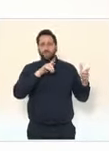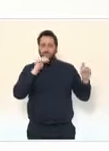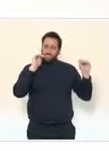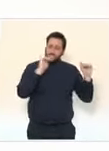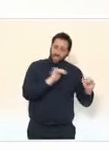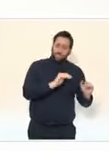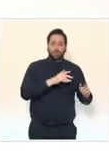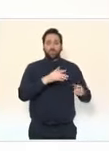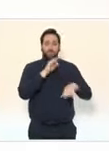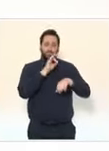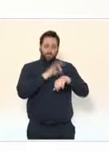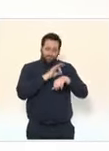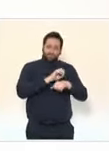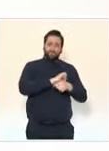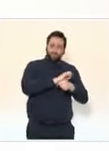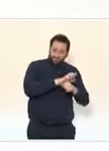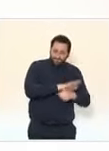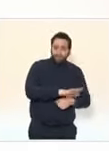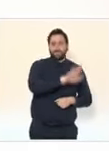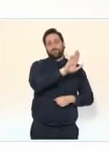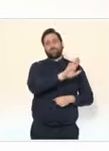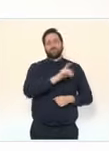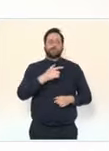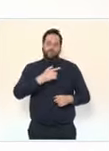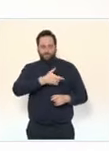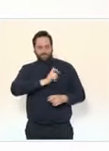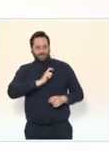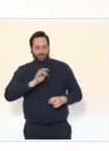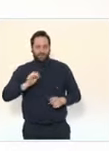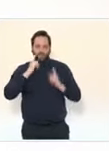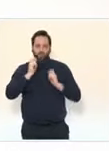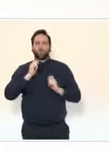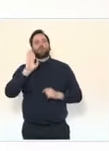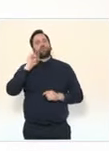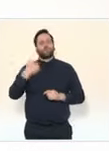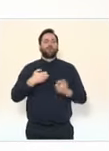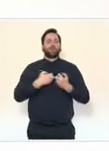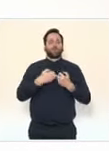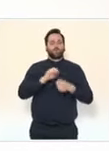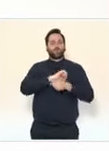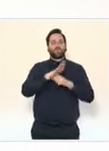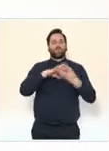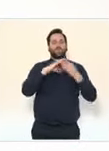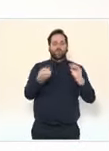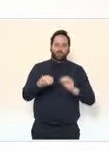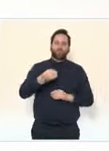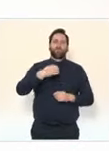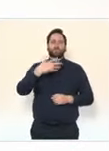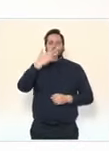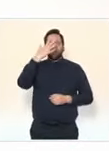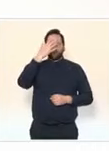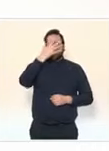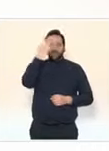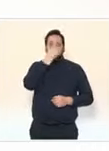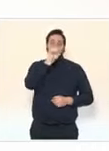pourquoi, face à la progression des variants, et notamment des variants dits brésiliens et sud-africains, nous avons pris, dès le début de l'année, des mesures fortes pour